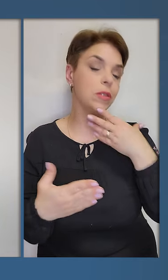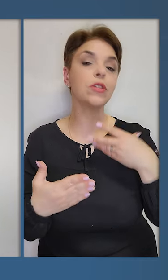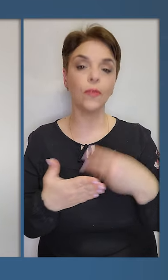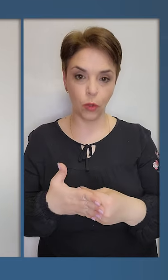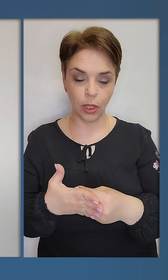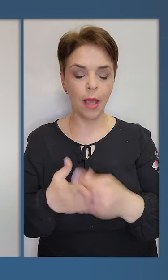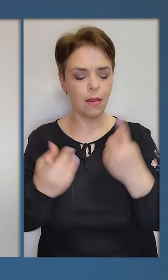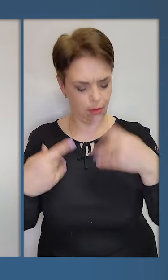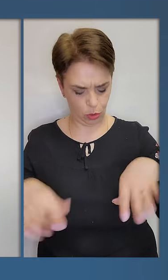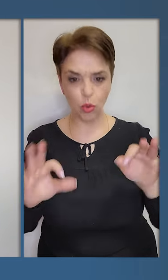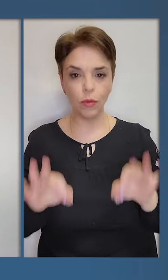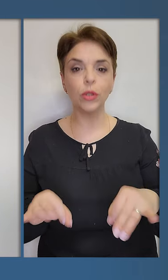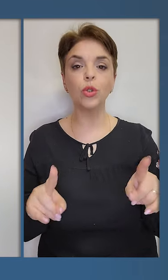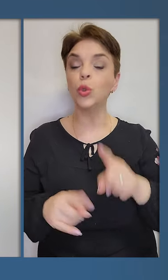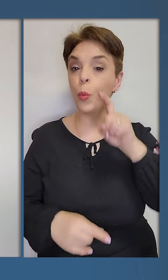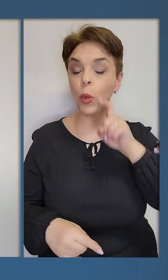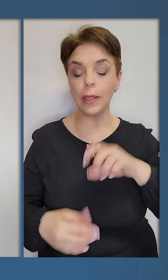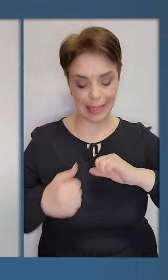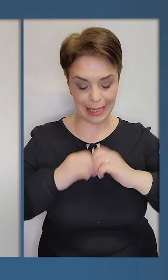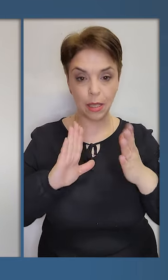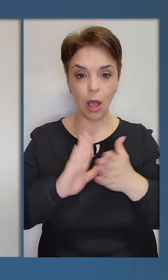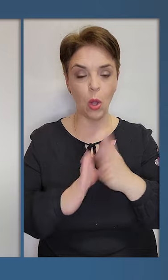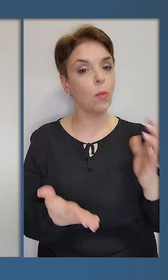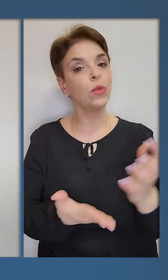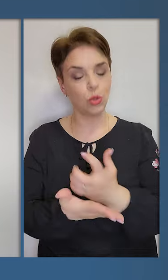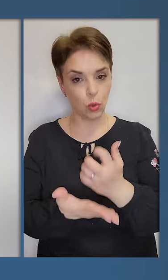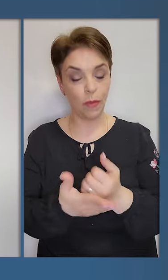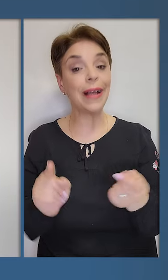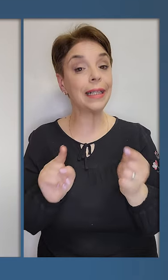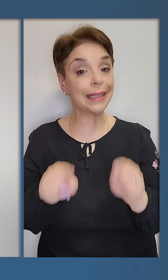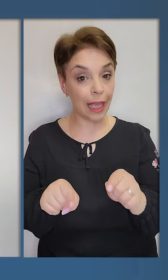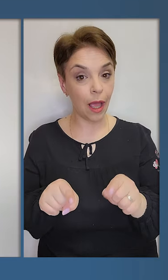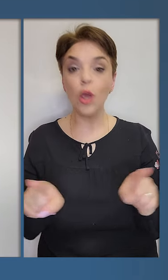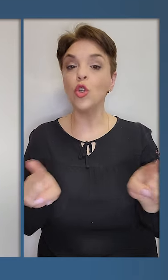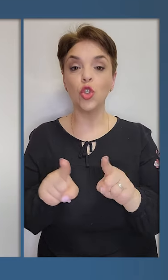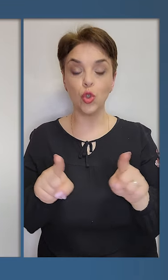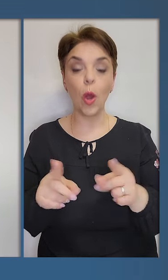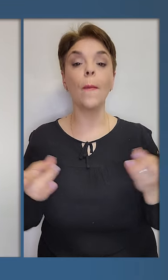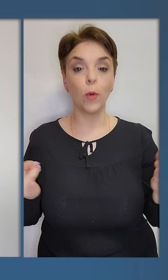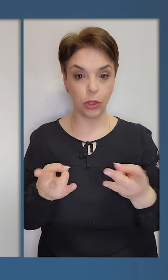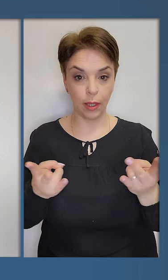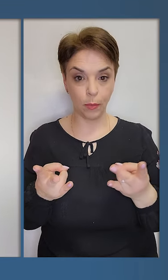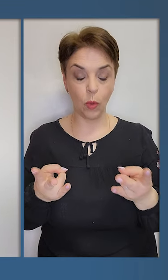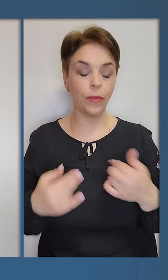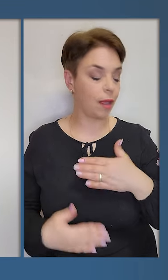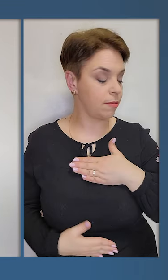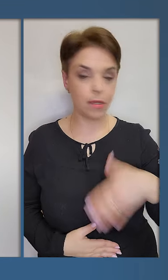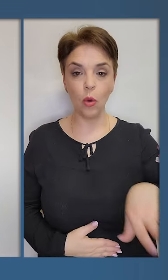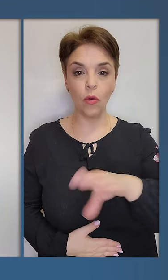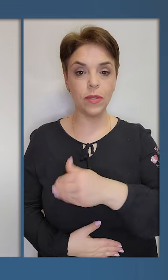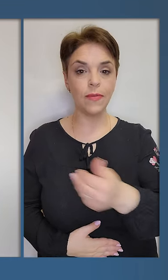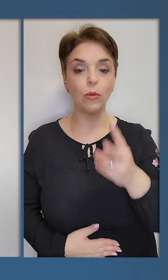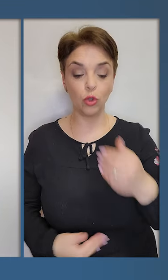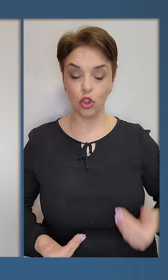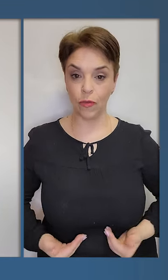робити своє на 100%, щоб Україна загалом здобувала те, що потрібно. Я